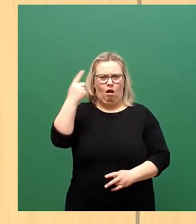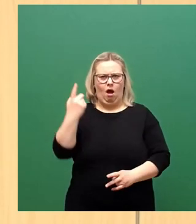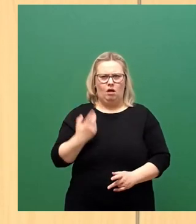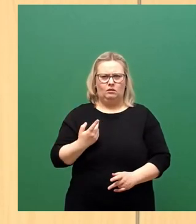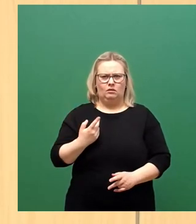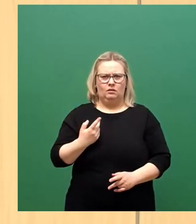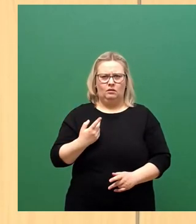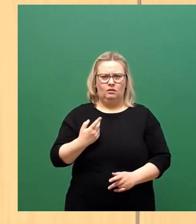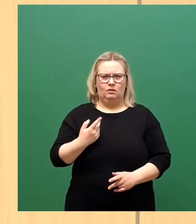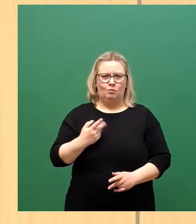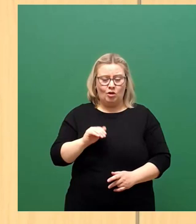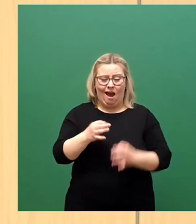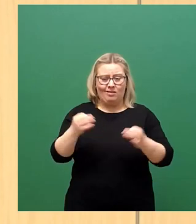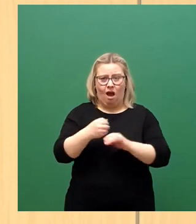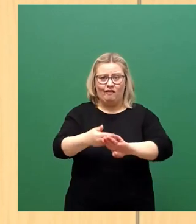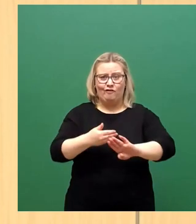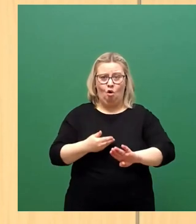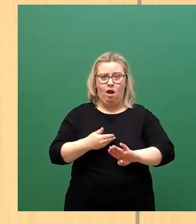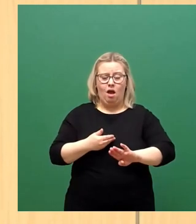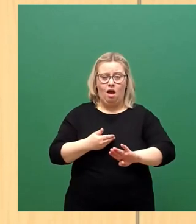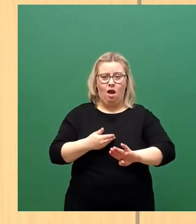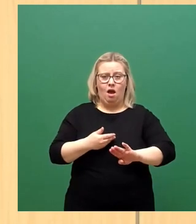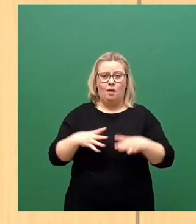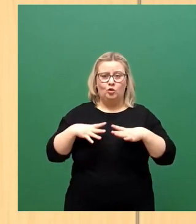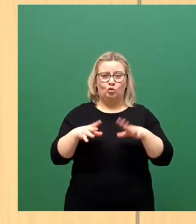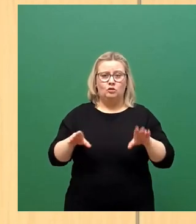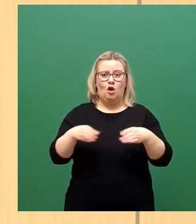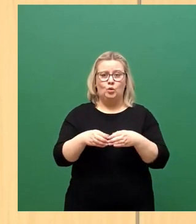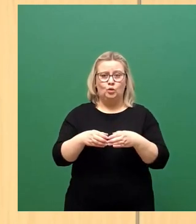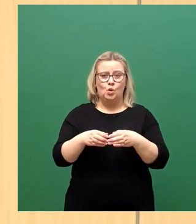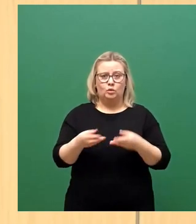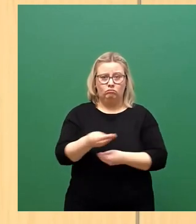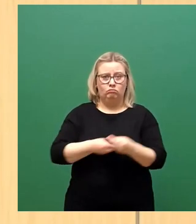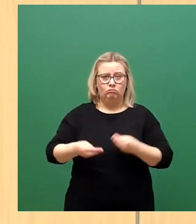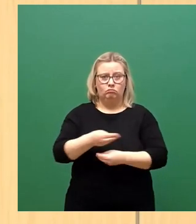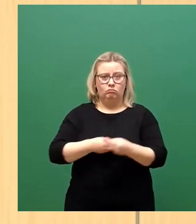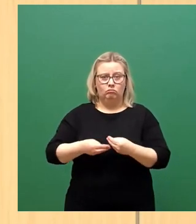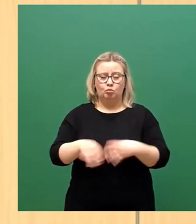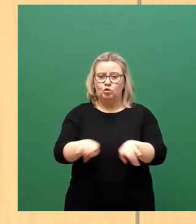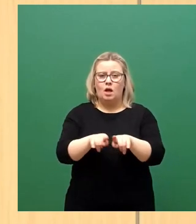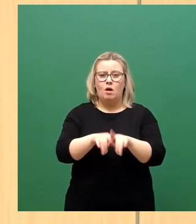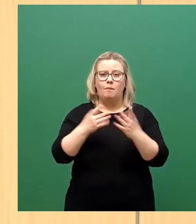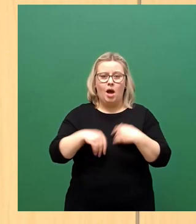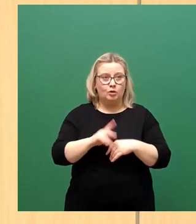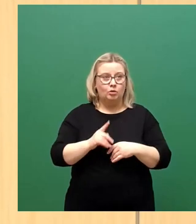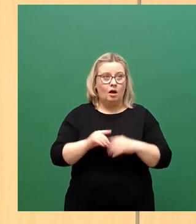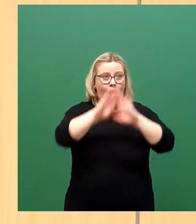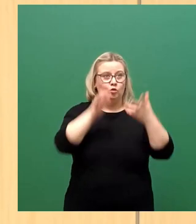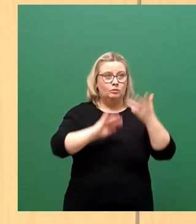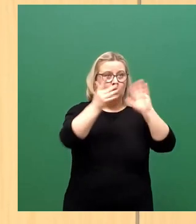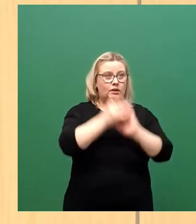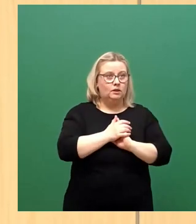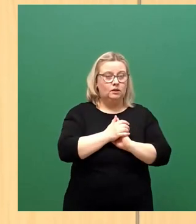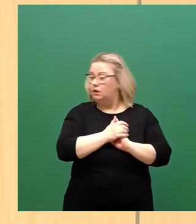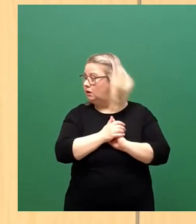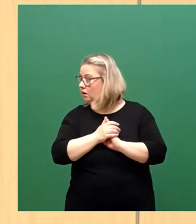vor der Beratung, eigentlich beschließenden Beratung im Gesundheitsausschuss. Das ist wie, als würde er vor dem brennenden Haus stehen und den Stadtrat um Zustimmung zum